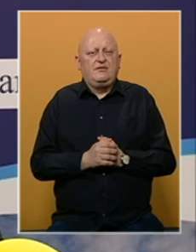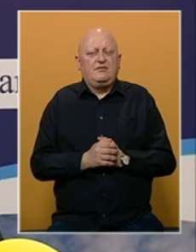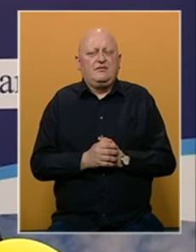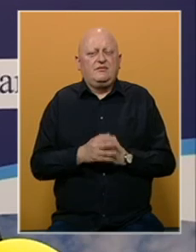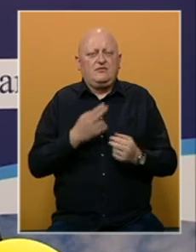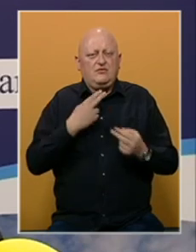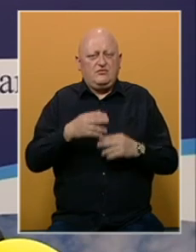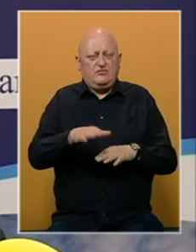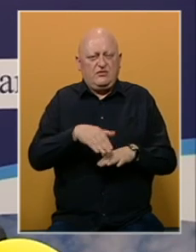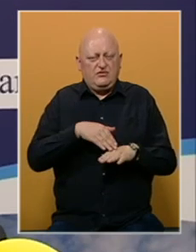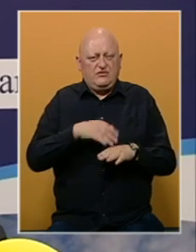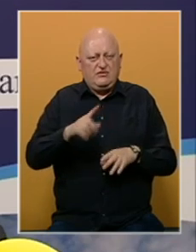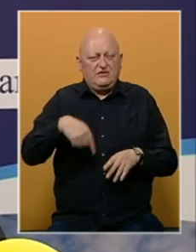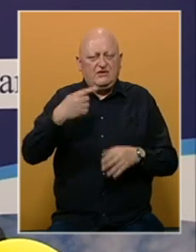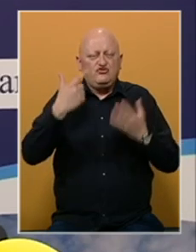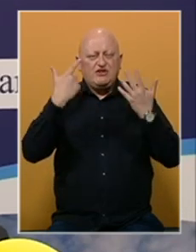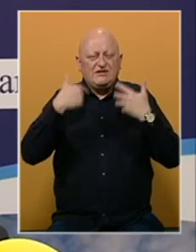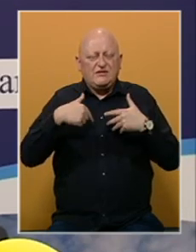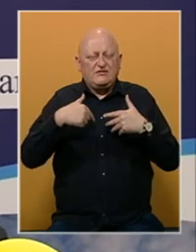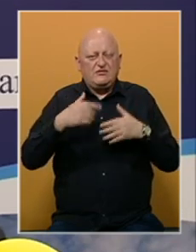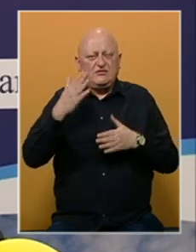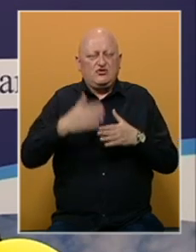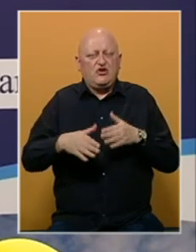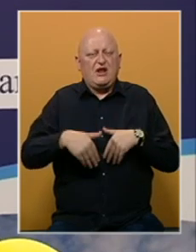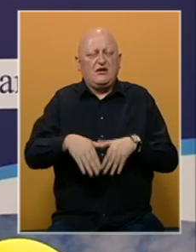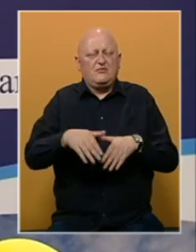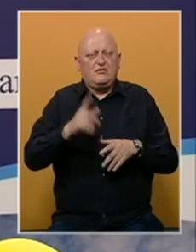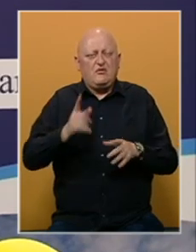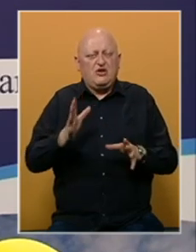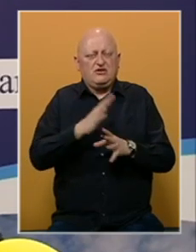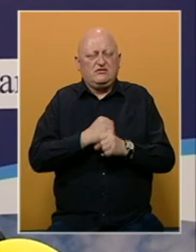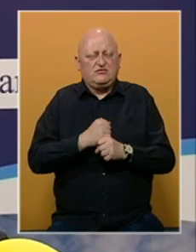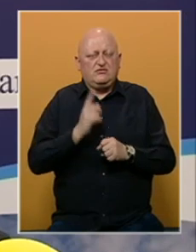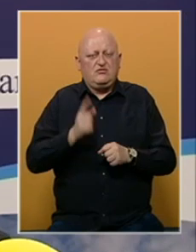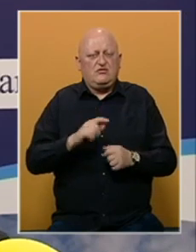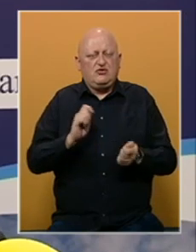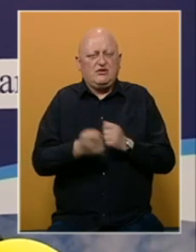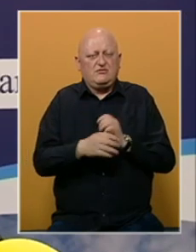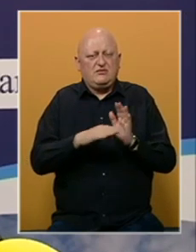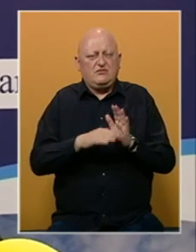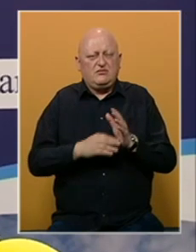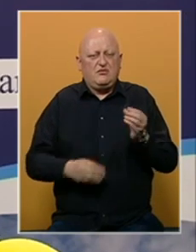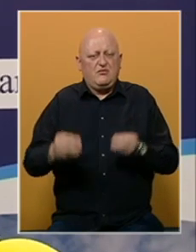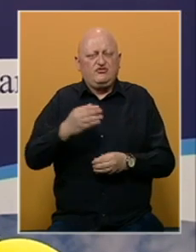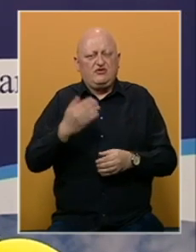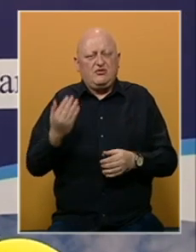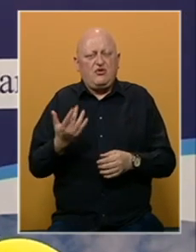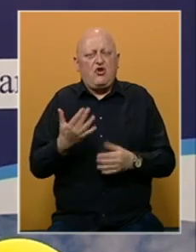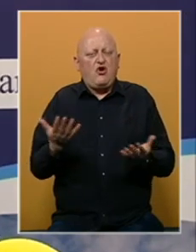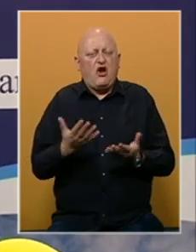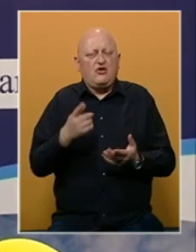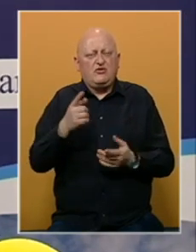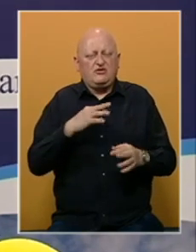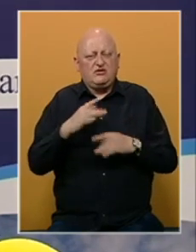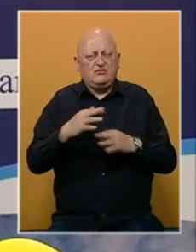Pregovori počinju već iduće sedmice i do kraja maja oni se moraju završiti, moraju doći do izmjena zakona i povećanja plata, koliko i kako o